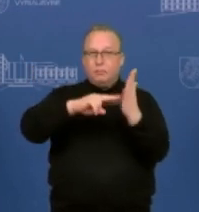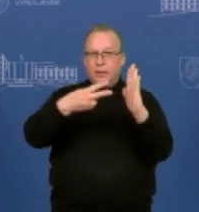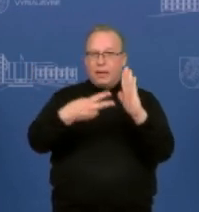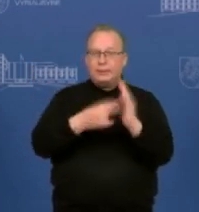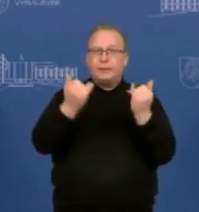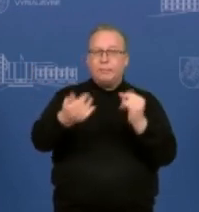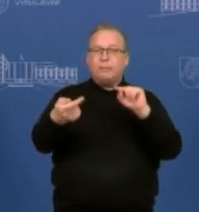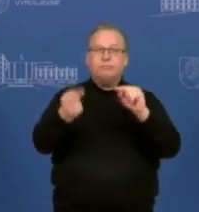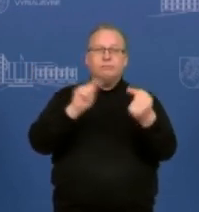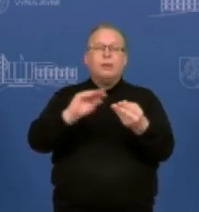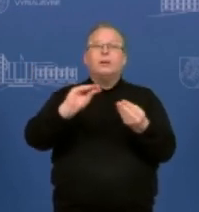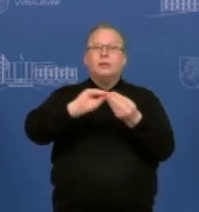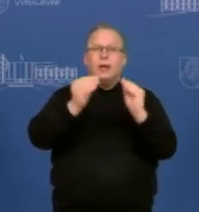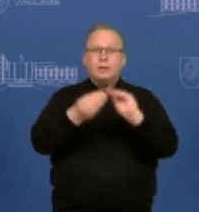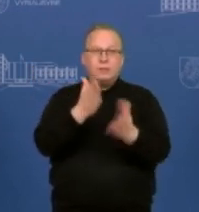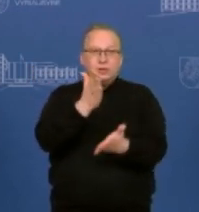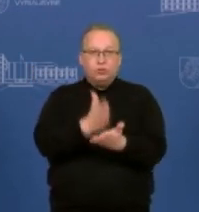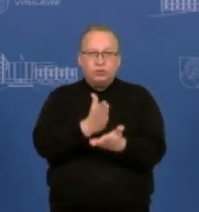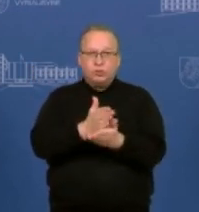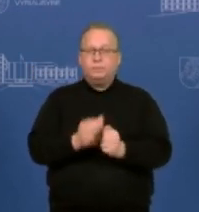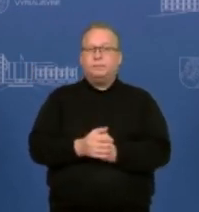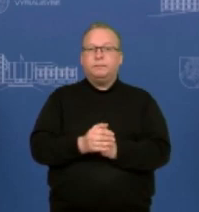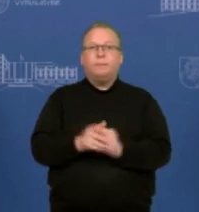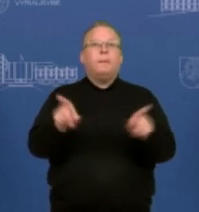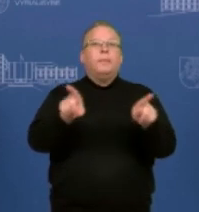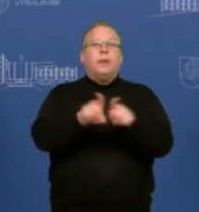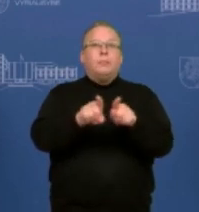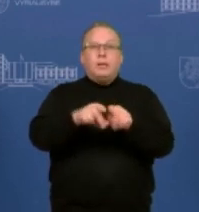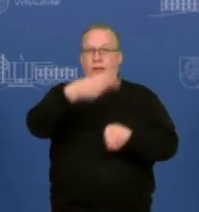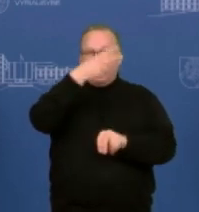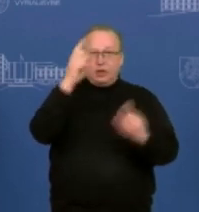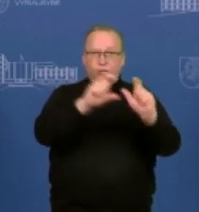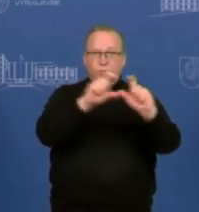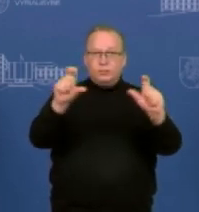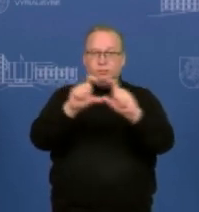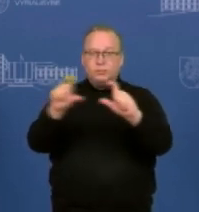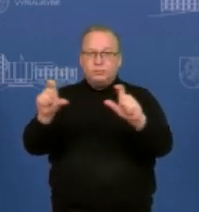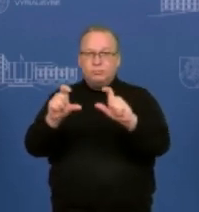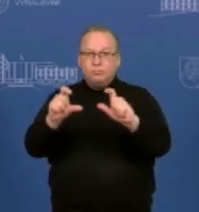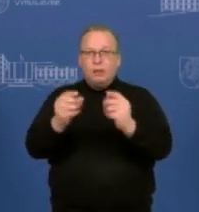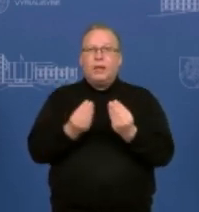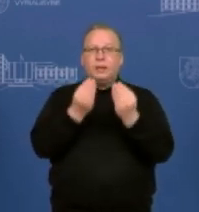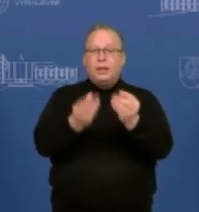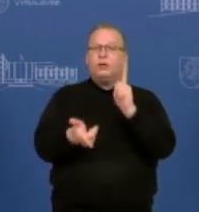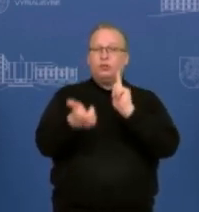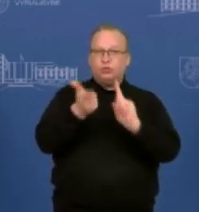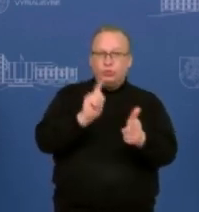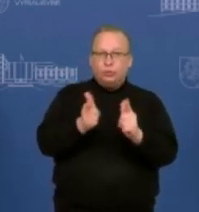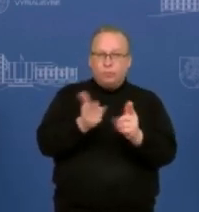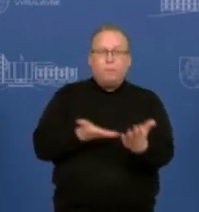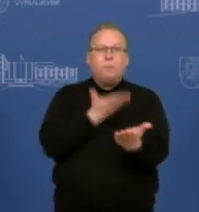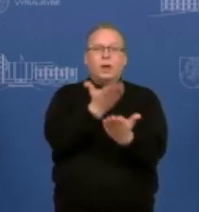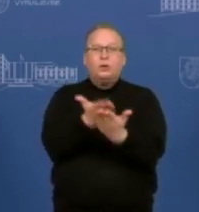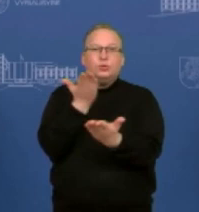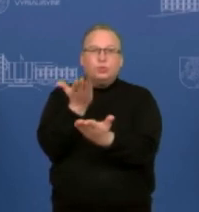planai, kaip tai konkrečiai turėtų būti. Taip pat jau ir Lietuvos instituzijos teikia realius pasiūlymus, ir